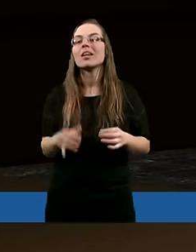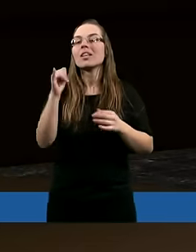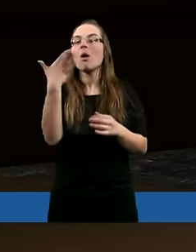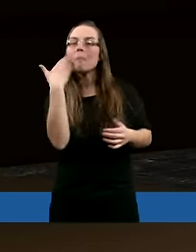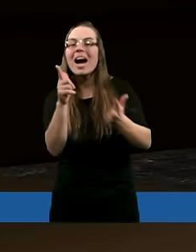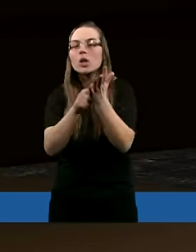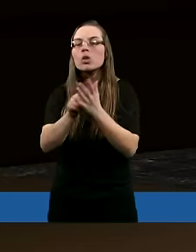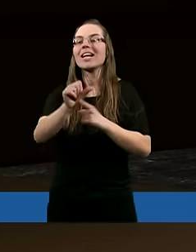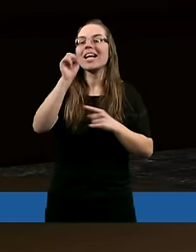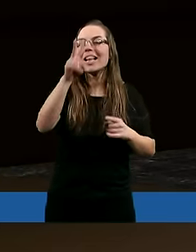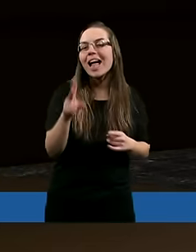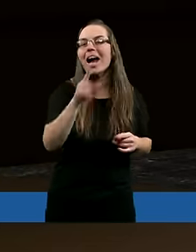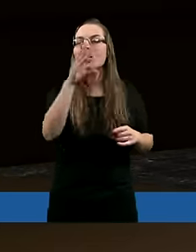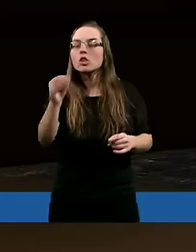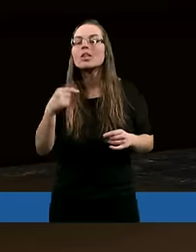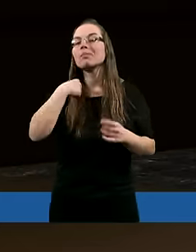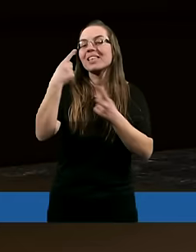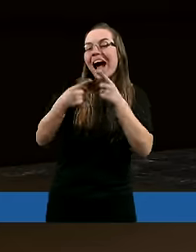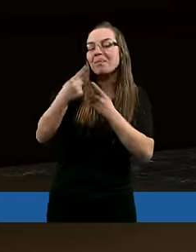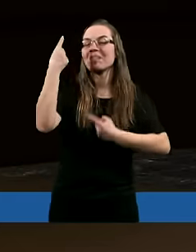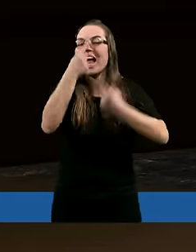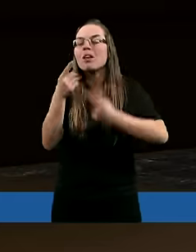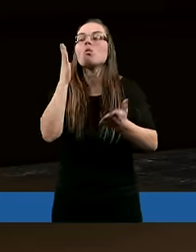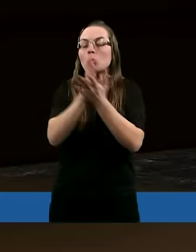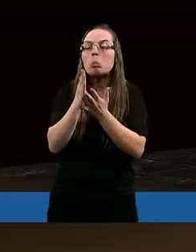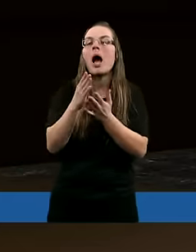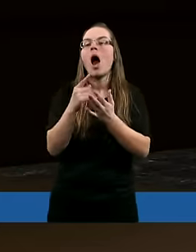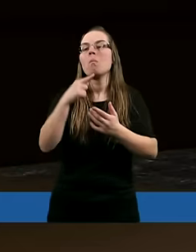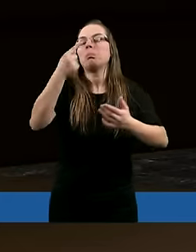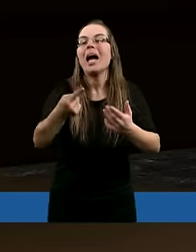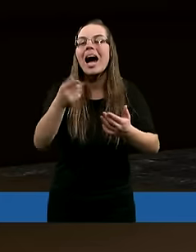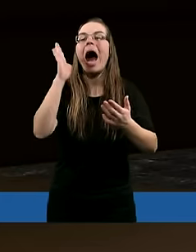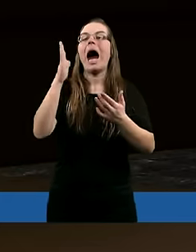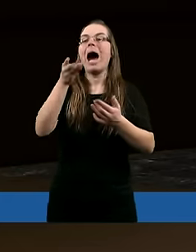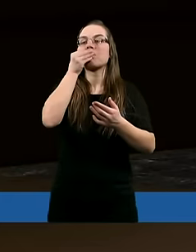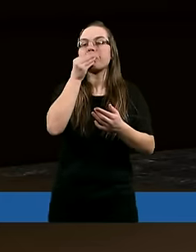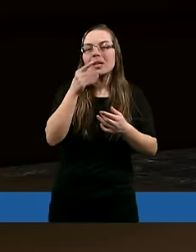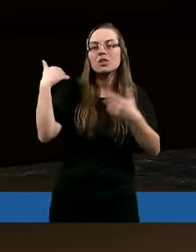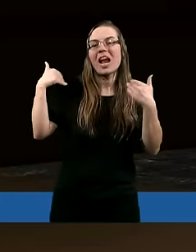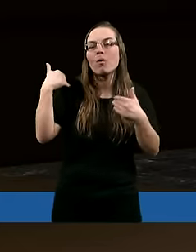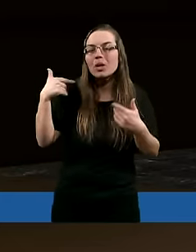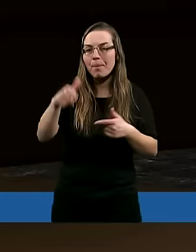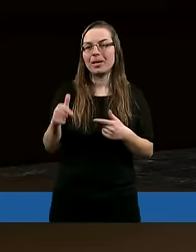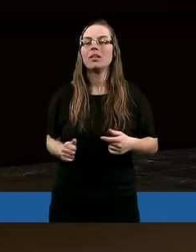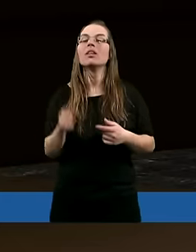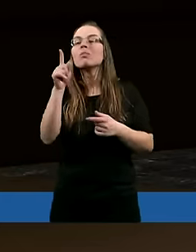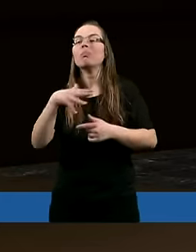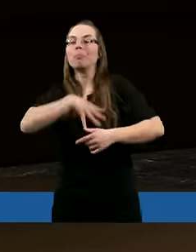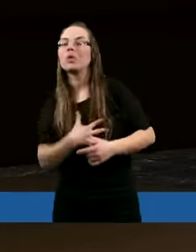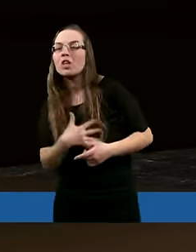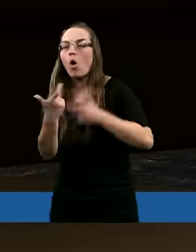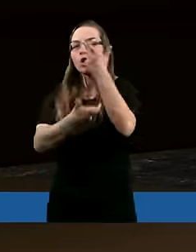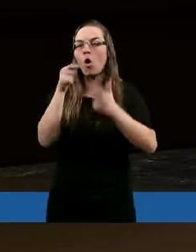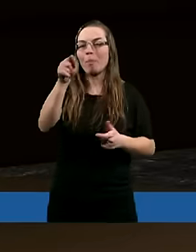I bardzo często jest tak, że zanim się zastanowimy, to już coś chlapniemy, tak? I potem jest to coś albo przykrego dla tej drugiej osoby.